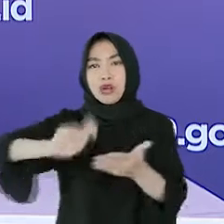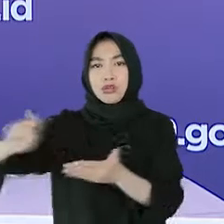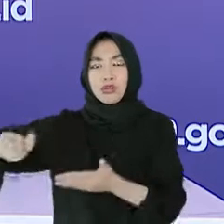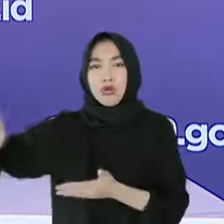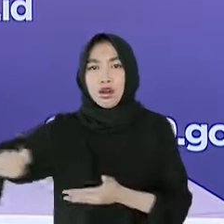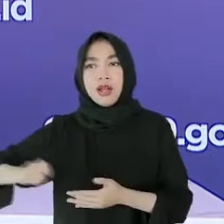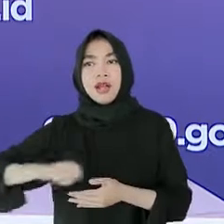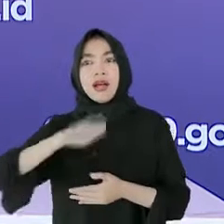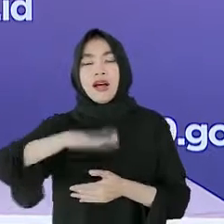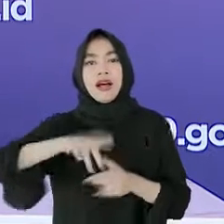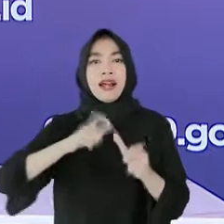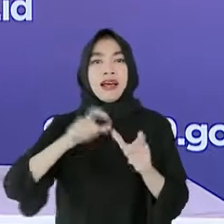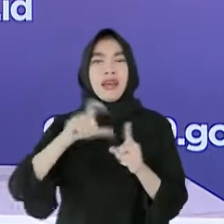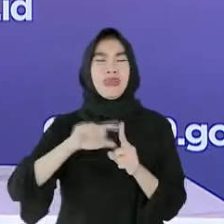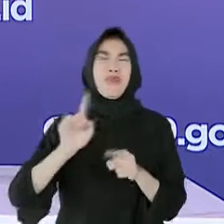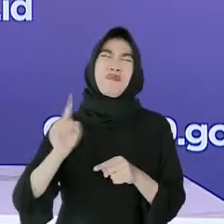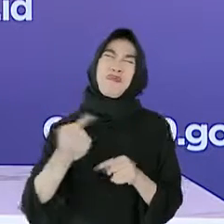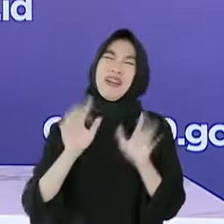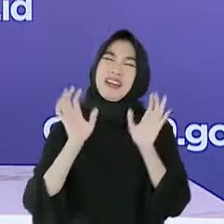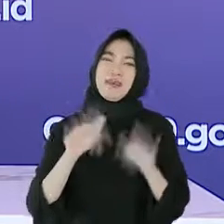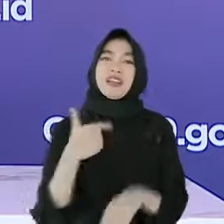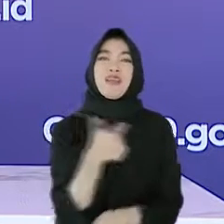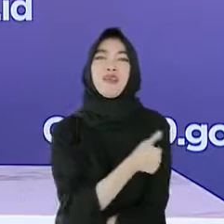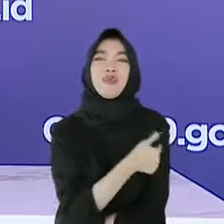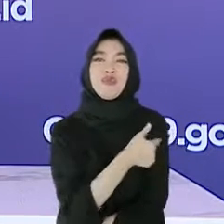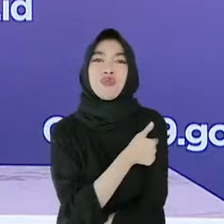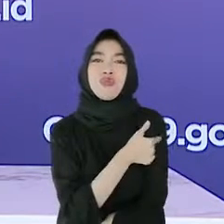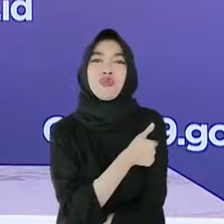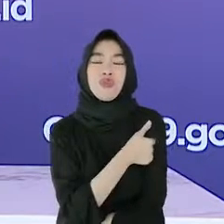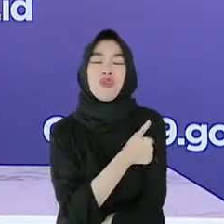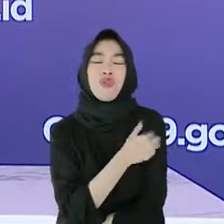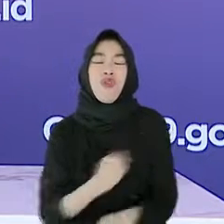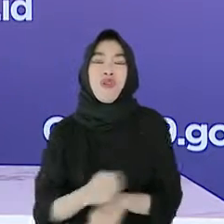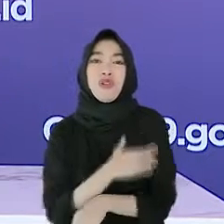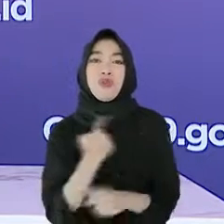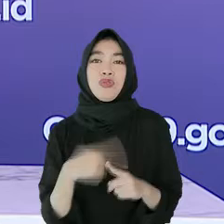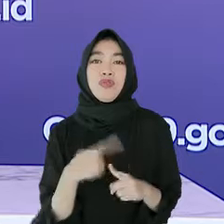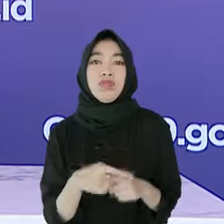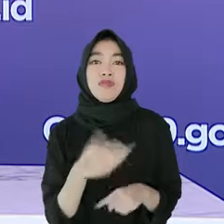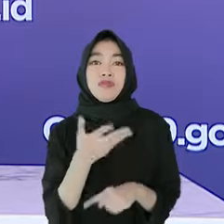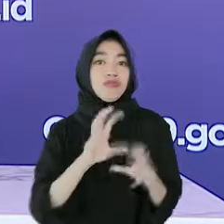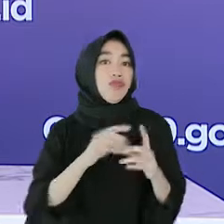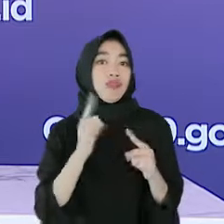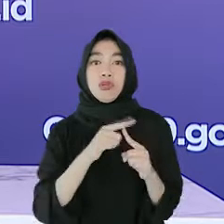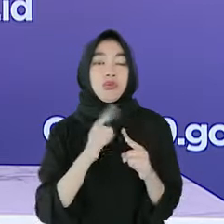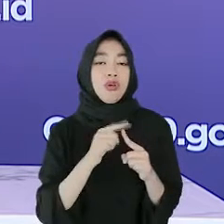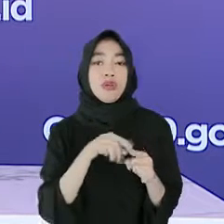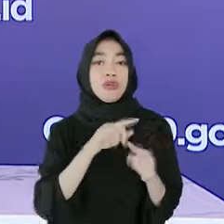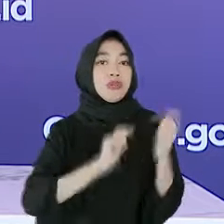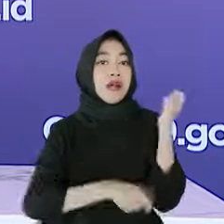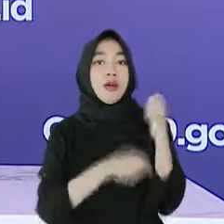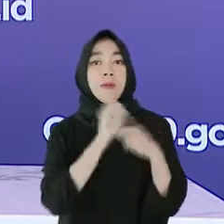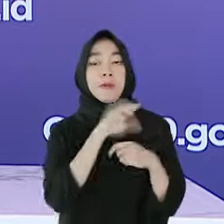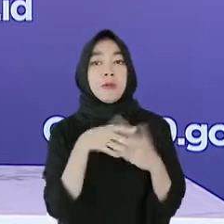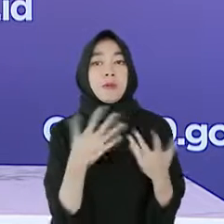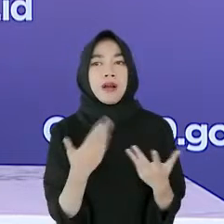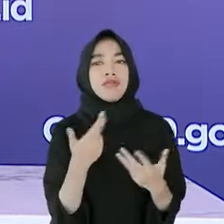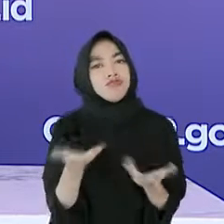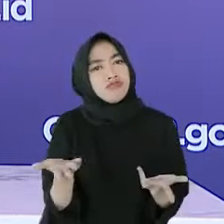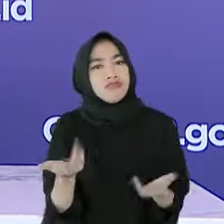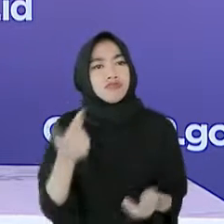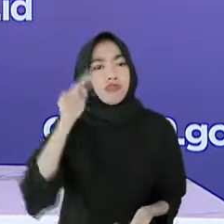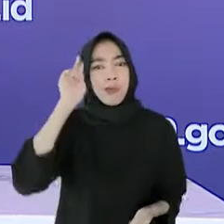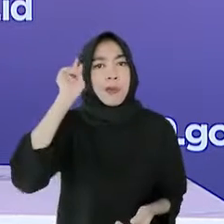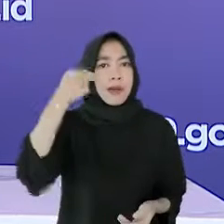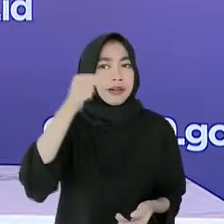dan siswa SD paling banyak positif COVID-19. Bagaimana tanggapan Satgas terkait hal tersebut? Perlukah Pemda